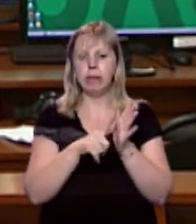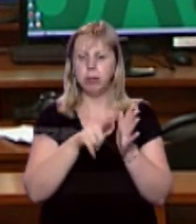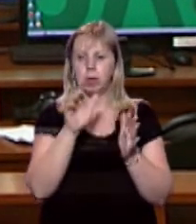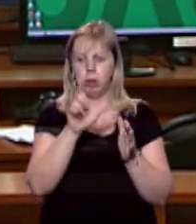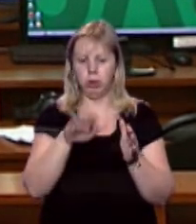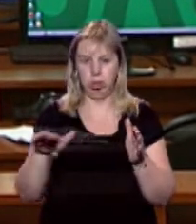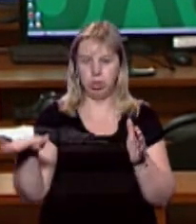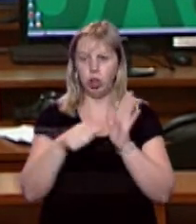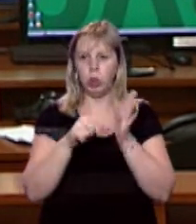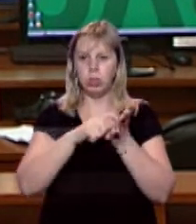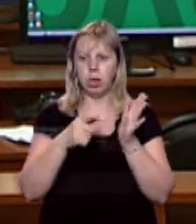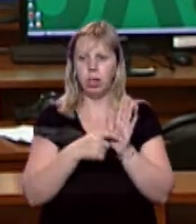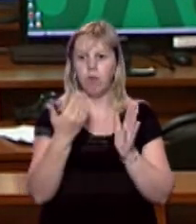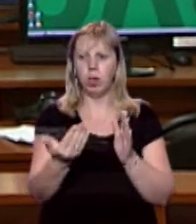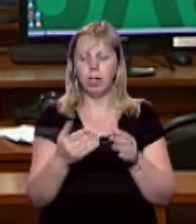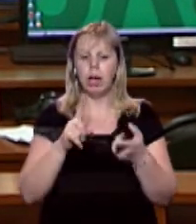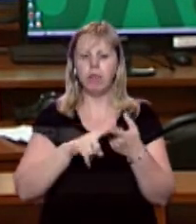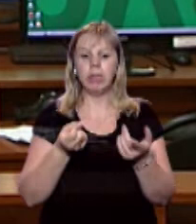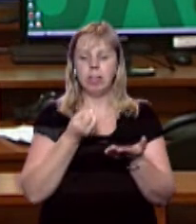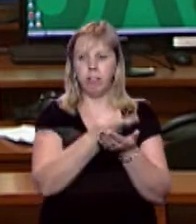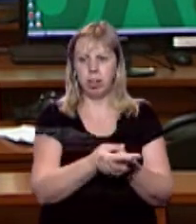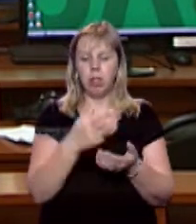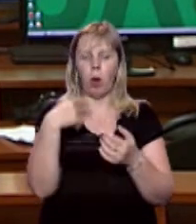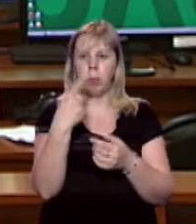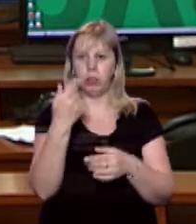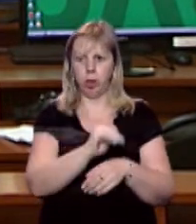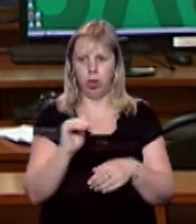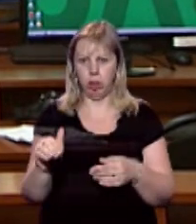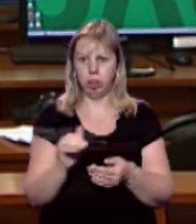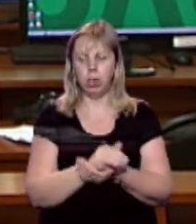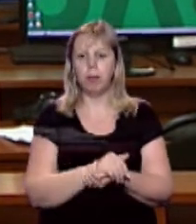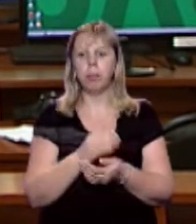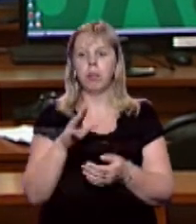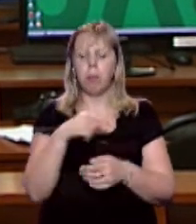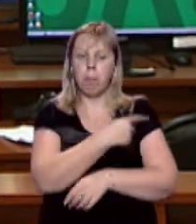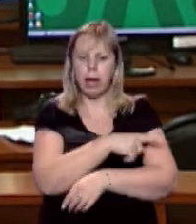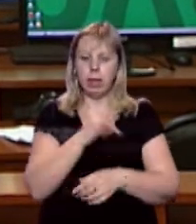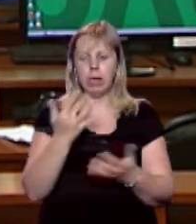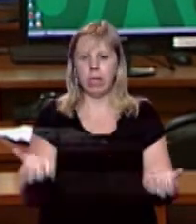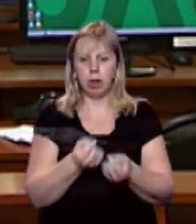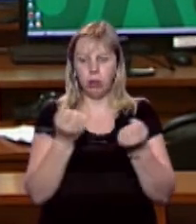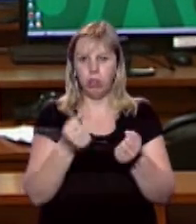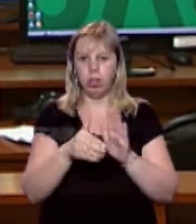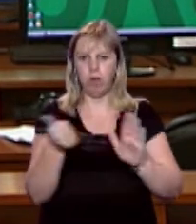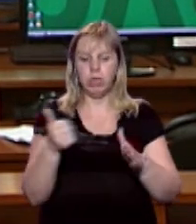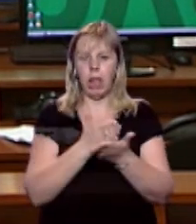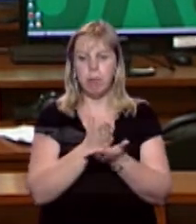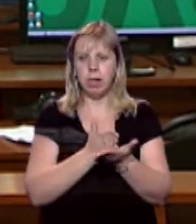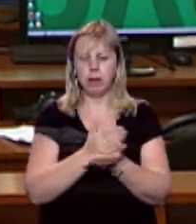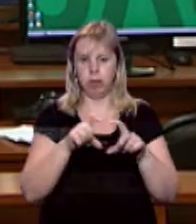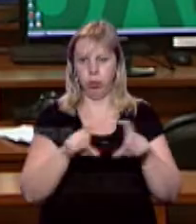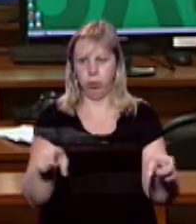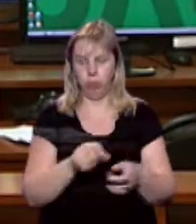учнів шостих класів. Вони в інфекційному відділенні обласної дитячої лікарні. Медиків та рятувальників викликала адміністрація